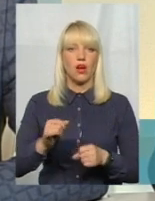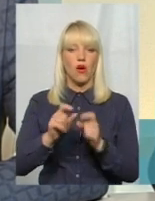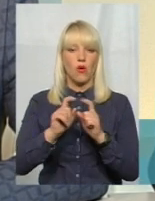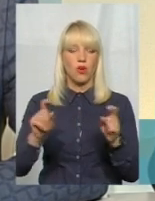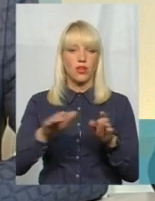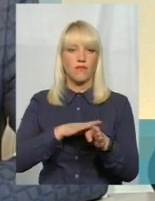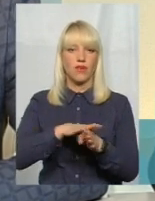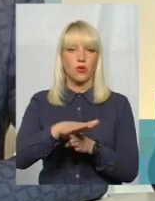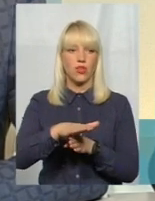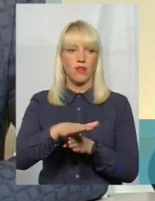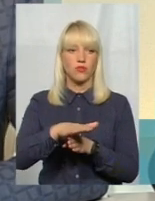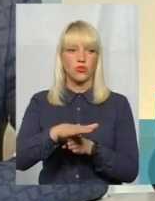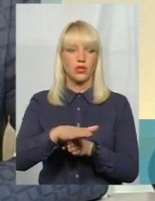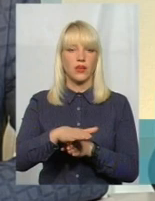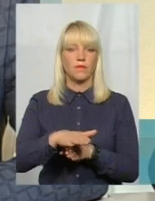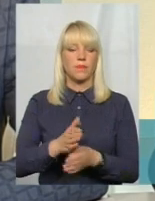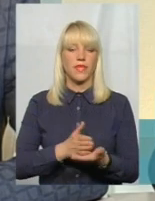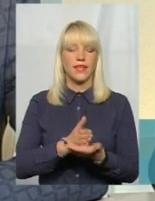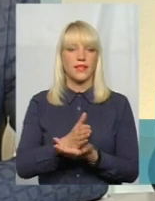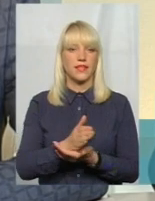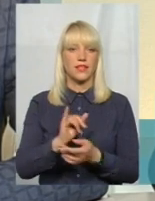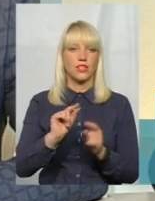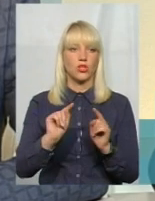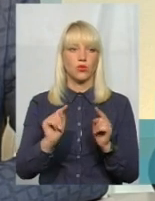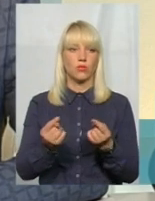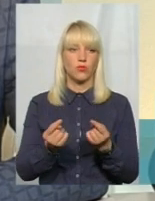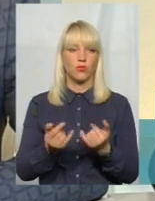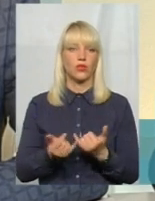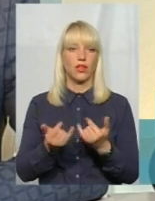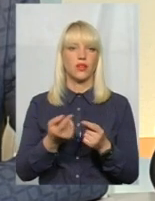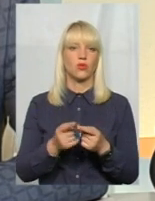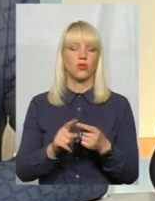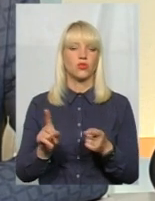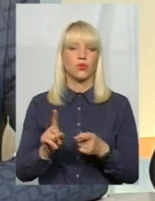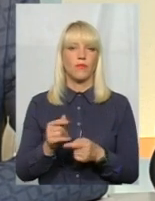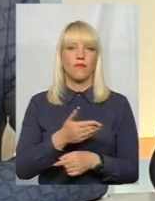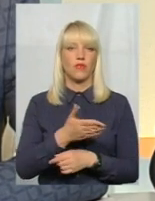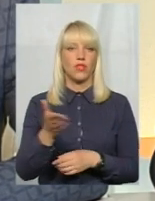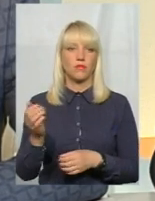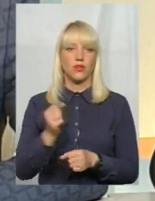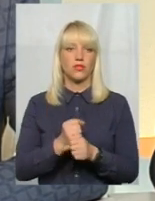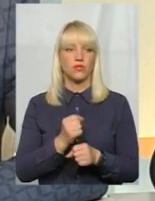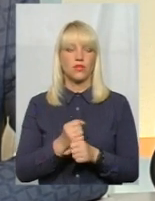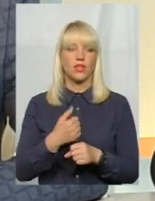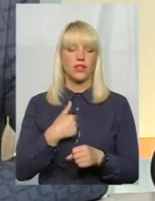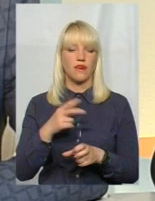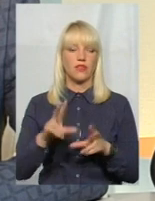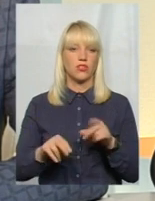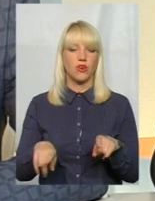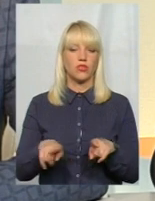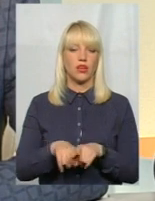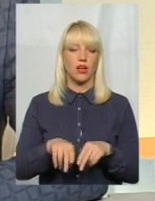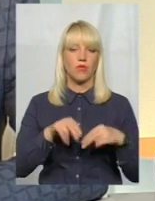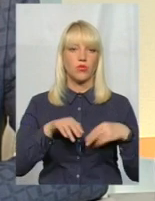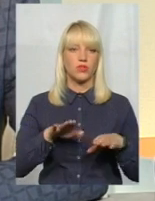органів виконавчої гілки. А тому, для того, щоб вони працювали, я вважаю, що така посада необхідна, в зв